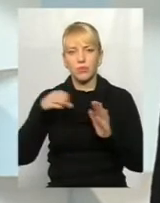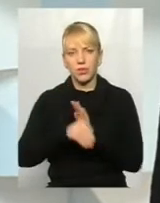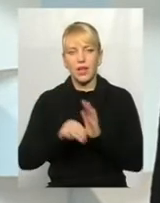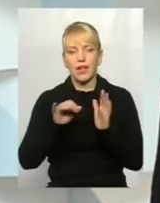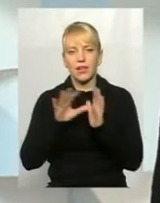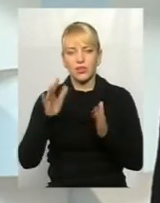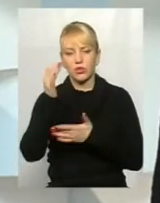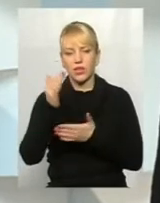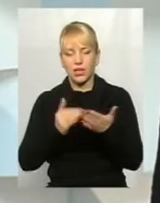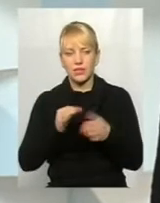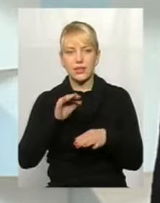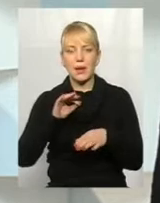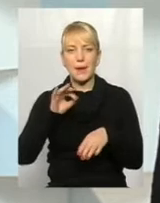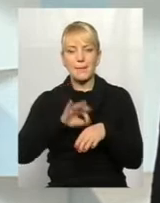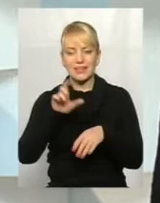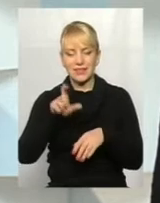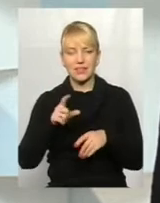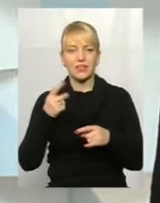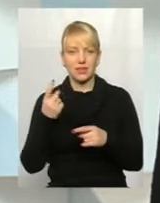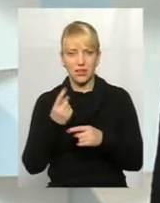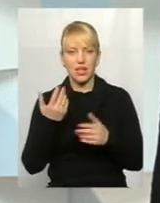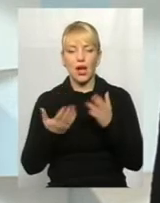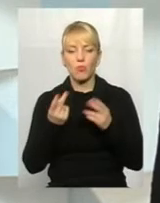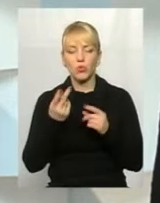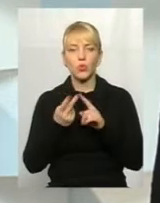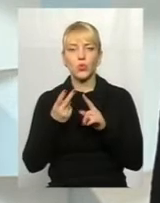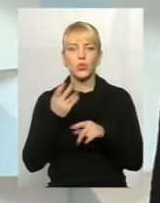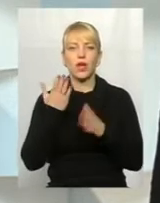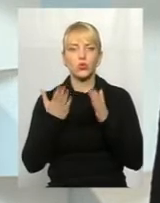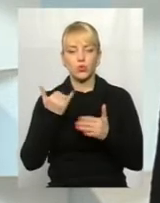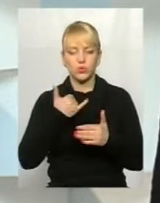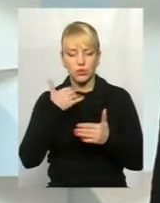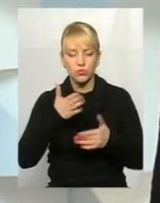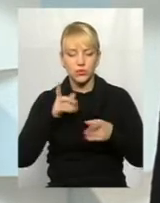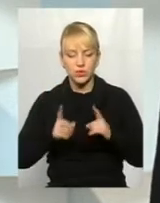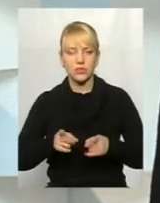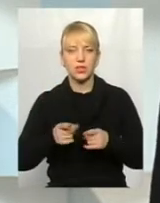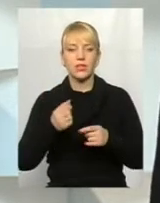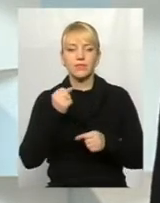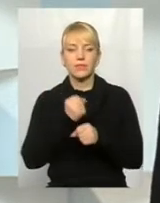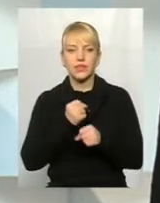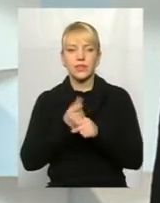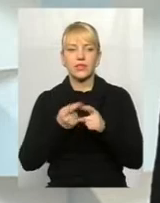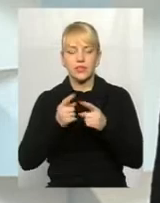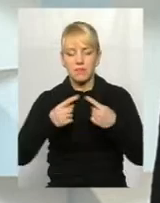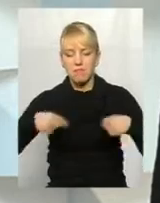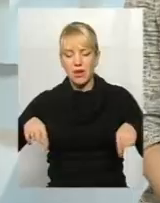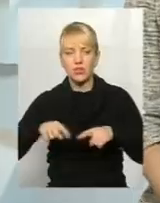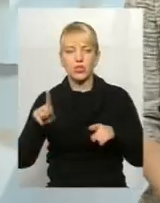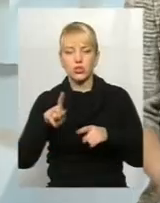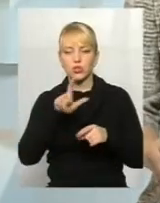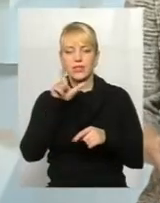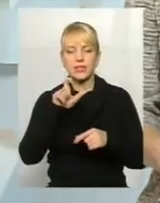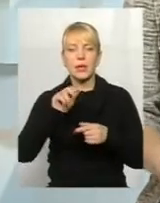реєстр пацієнта, раз, а по-друге, якщо у нас будуть діяти ті межі, що пацієнт